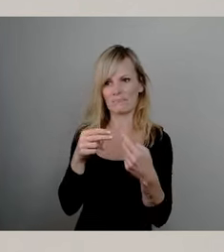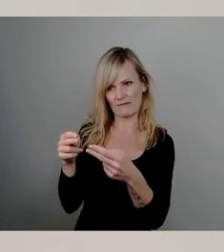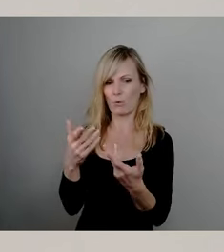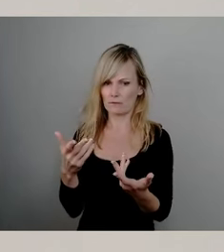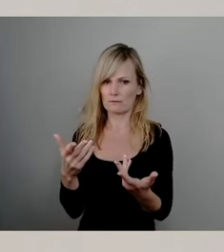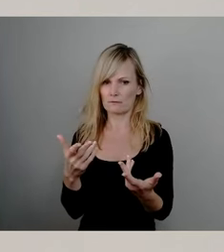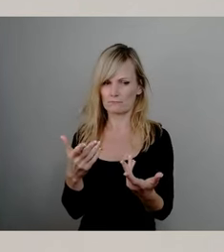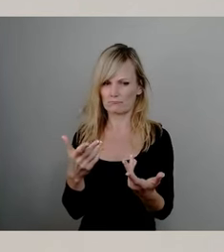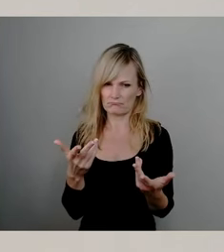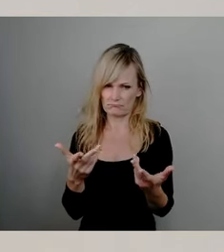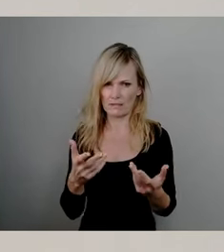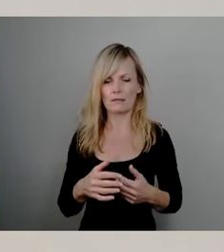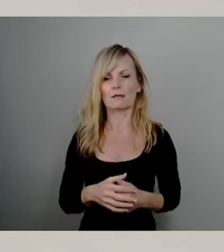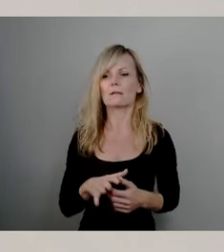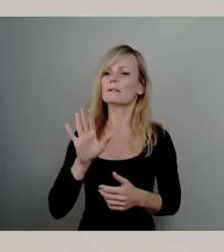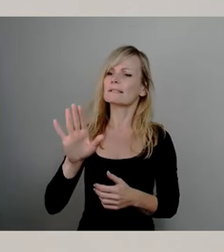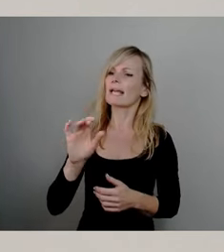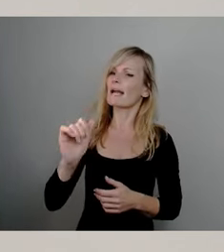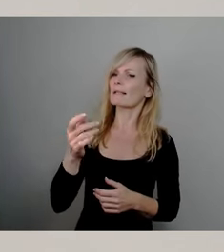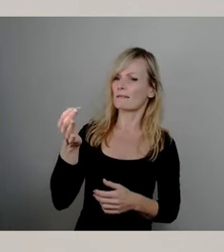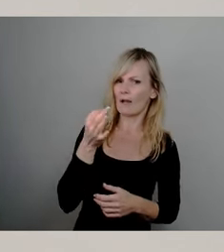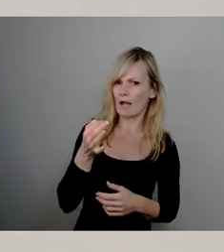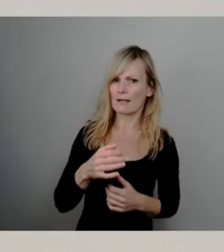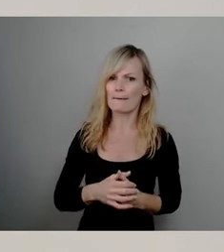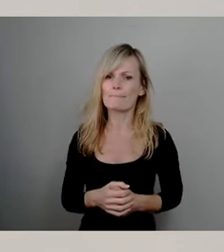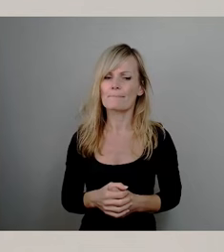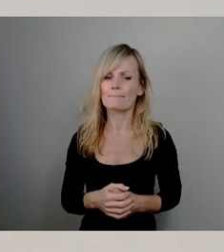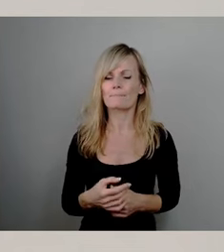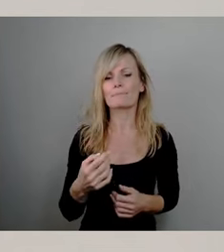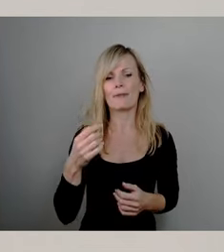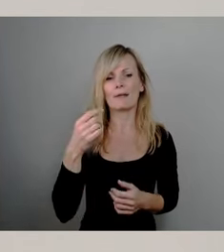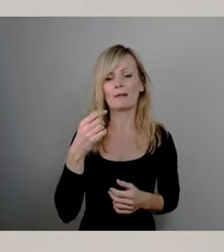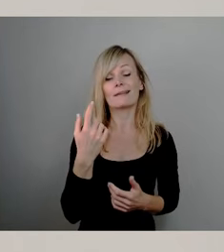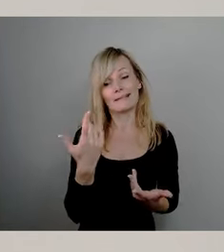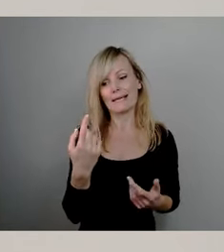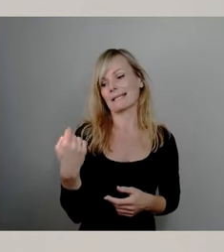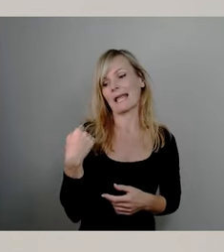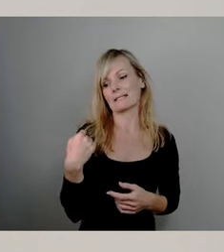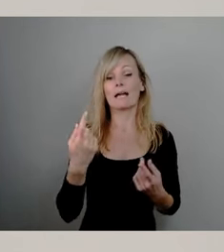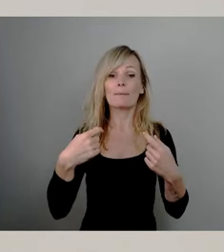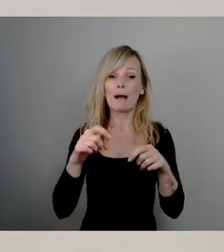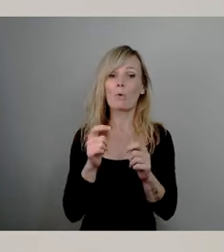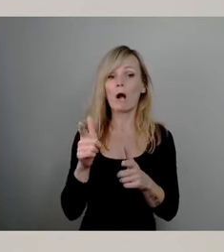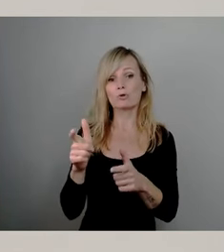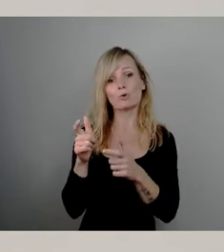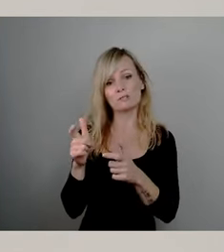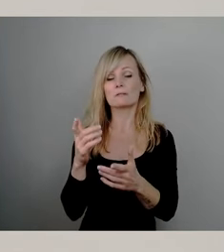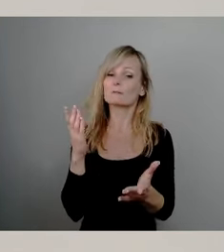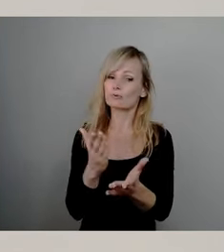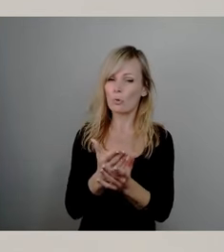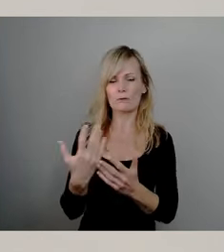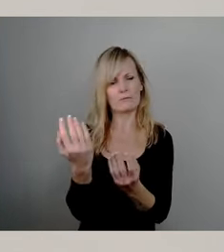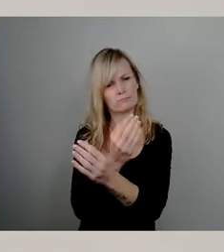Zu Ihrer ersten Frage haben wir Ihnen gestern ja im Bauausschuss ausführlich informiert und auch in der öffentlichen Sitzung